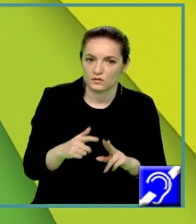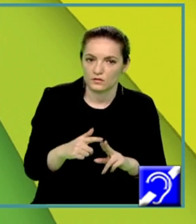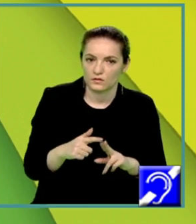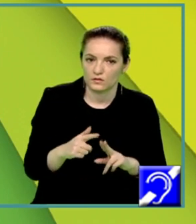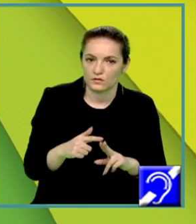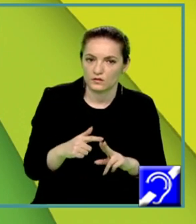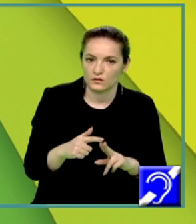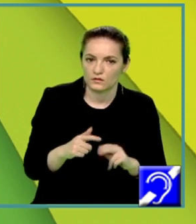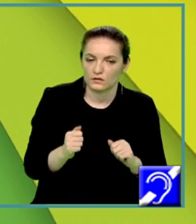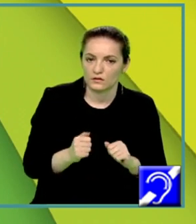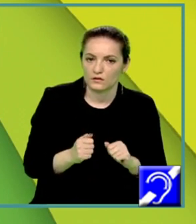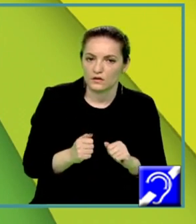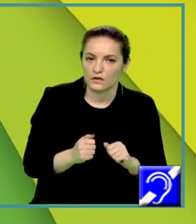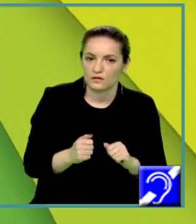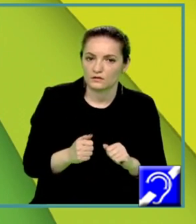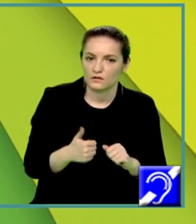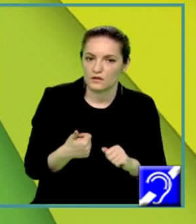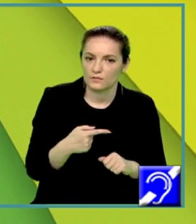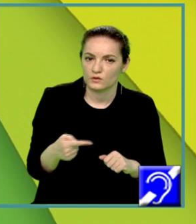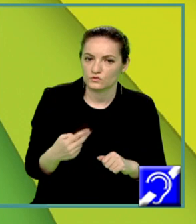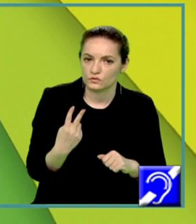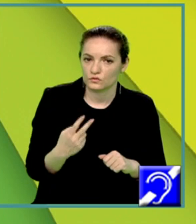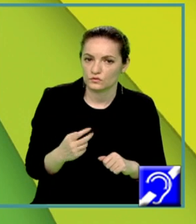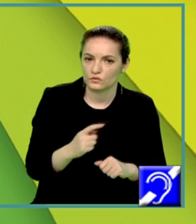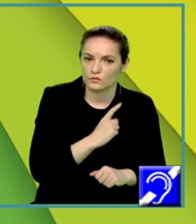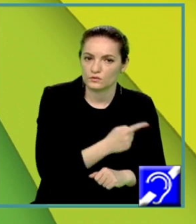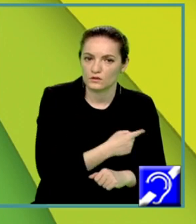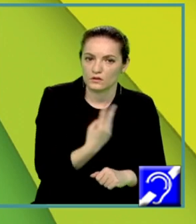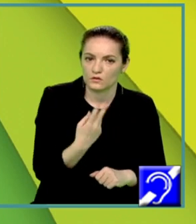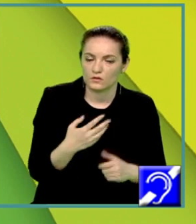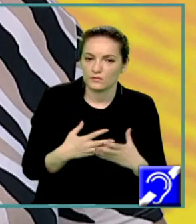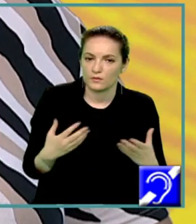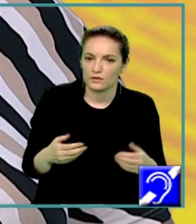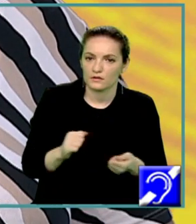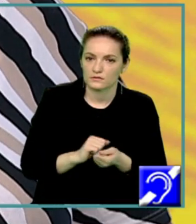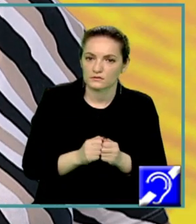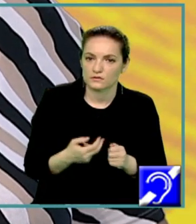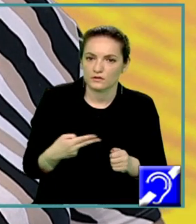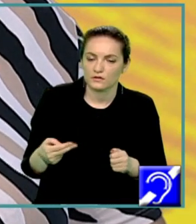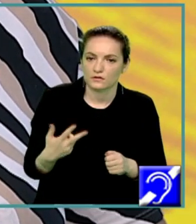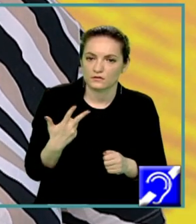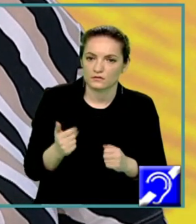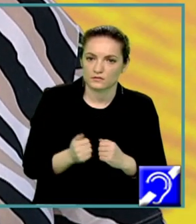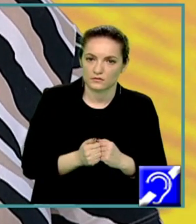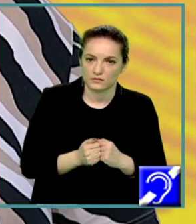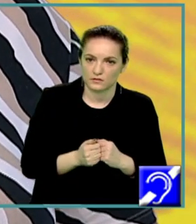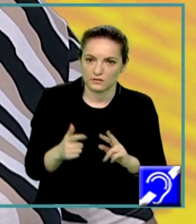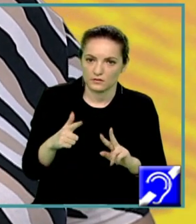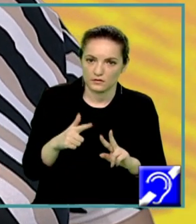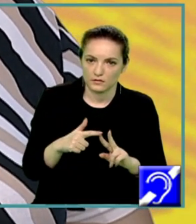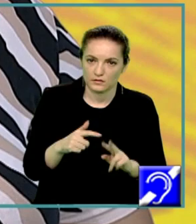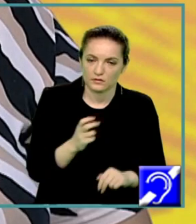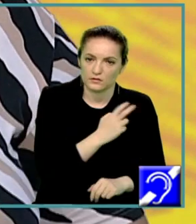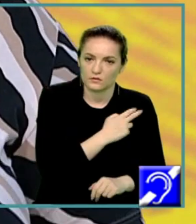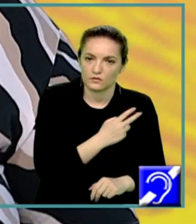1 totul la pătrat este mai mare sau egal decât 3. Dar radical de ori din 2, dintr-un număr la puterea a doua,